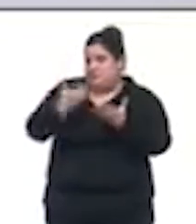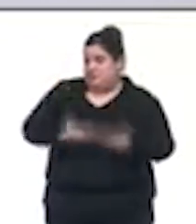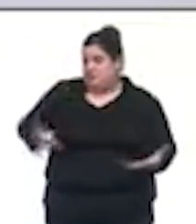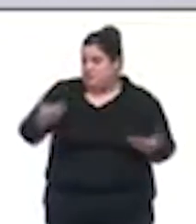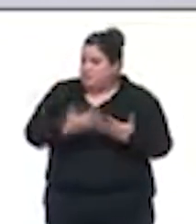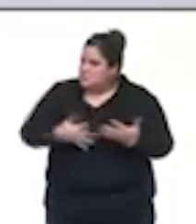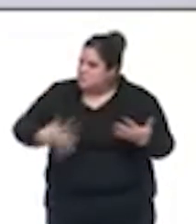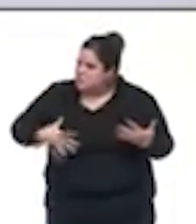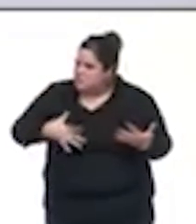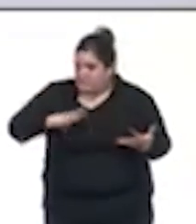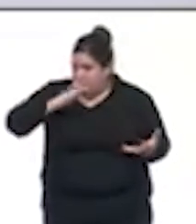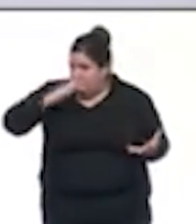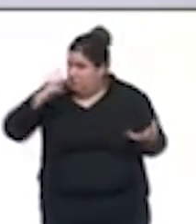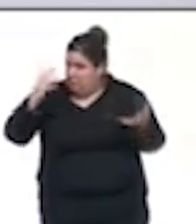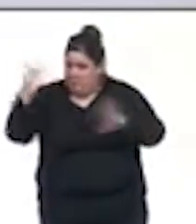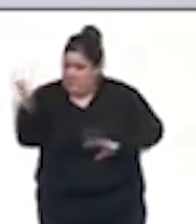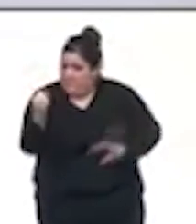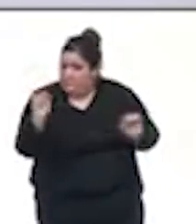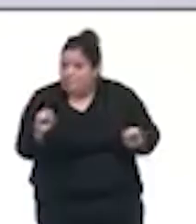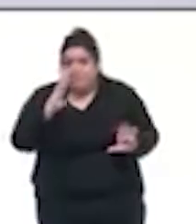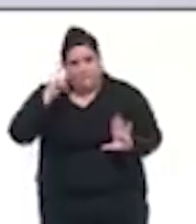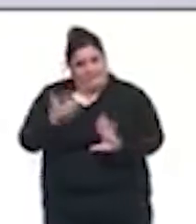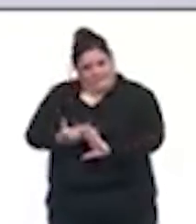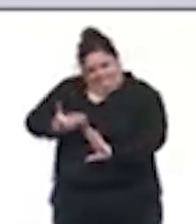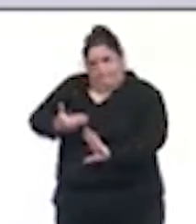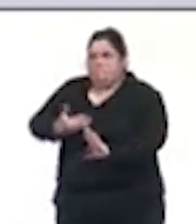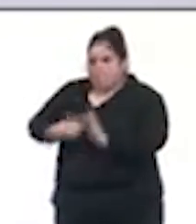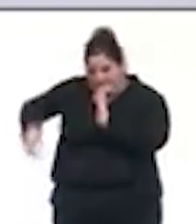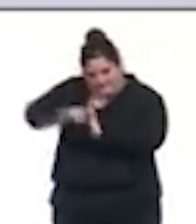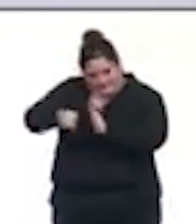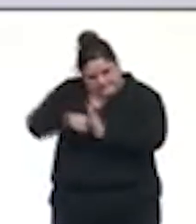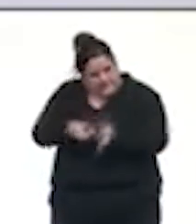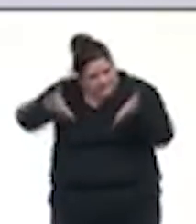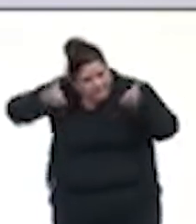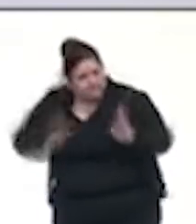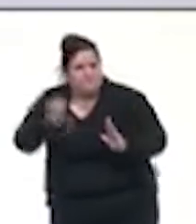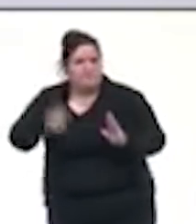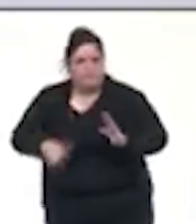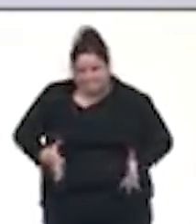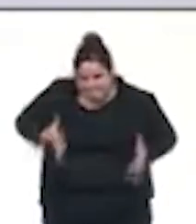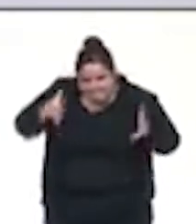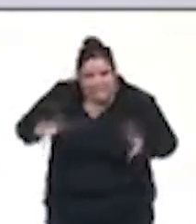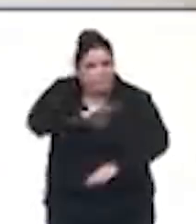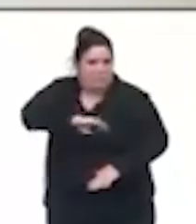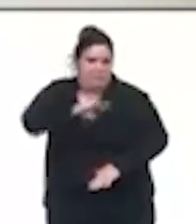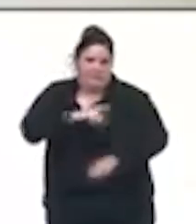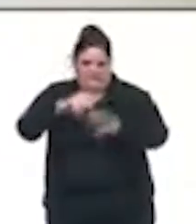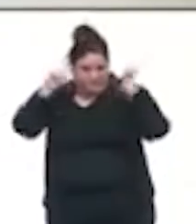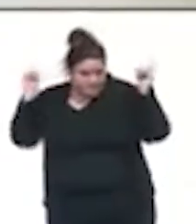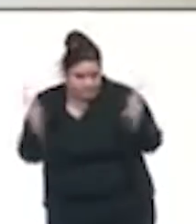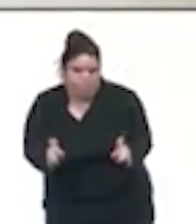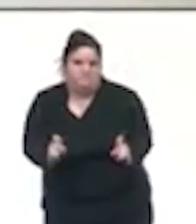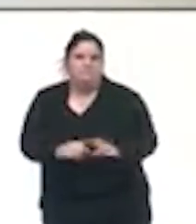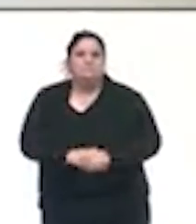dégrader et que des mesures fortes sont donc devenues indispensables pour freiner, enrayer la circulation du virus.